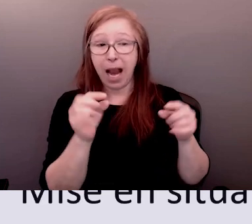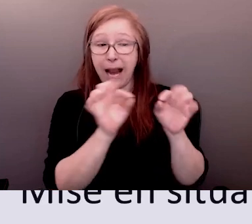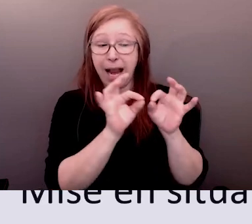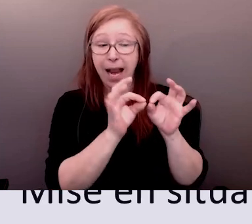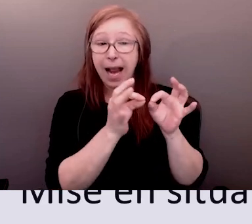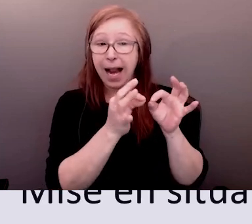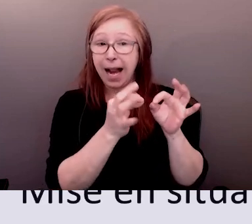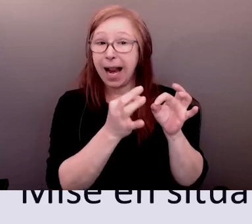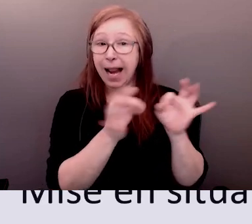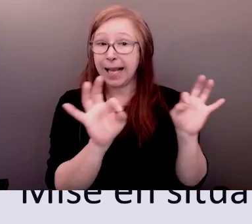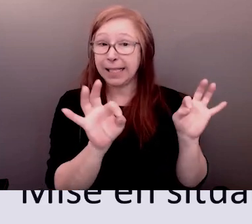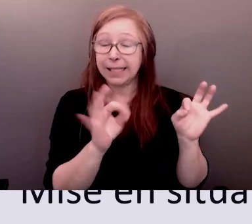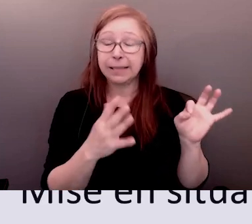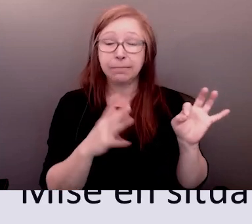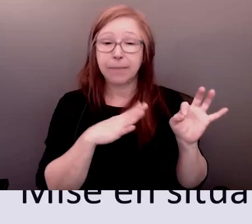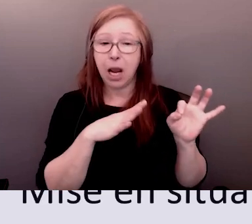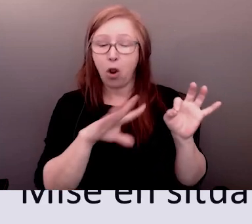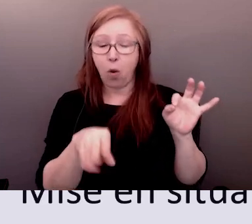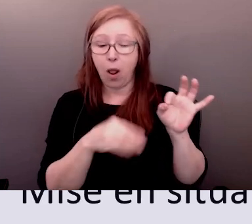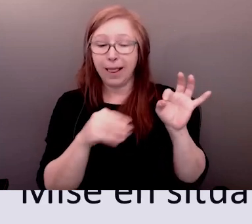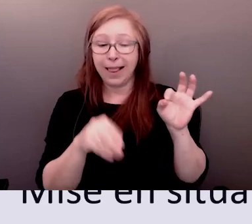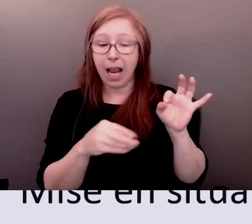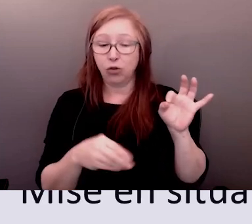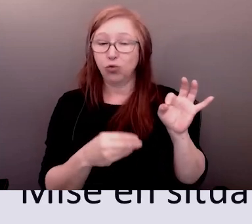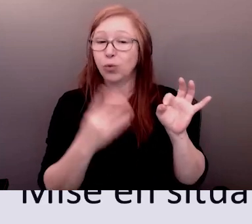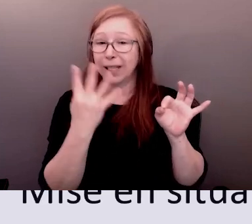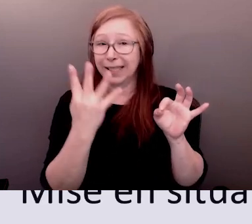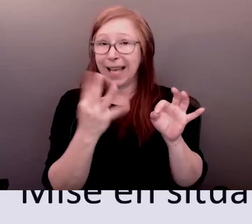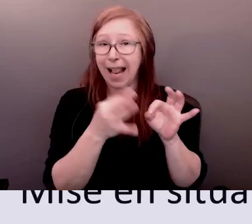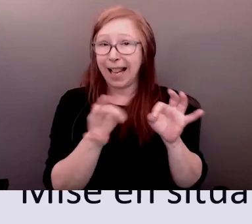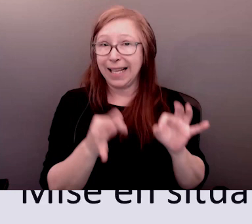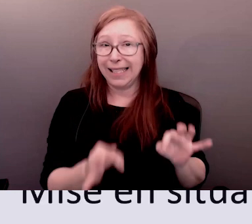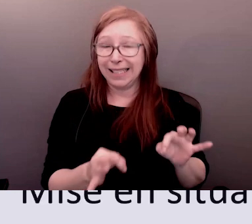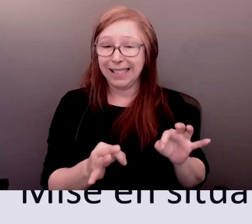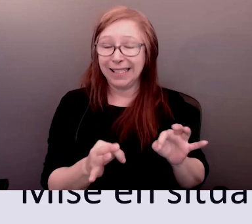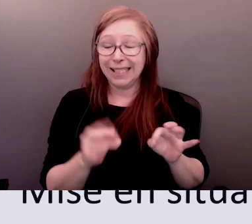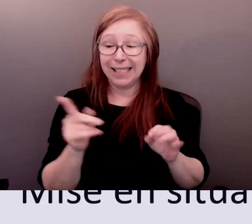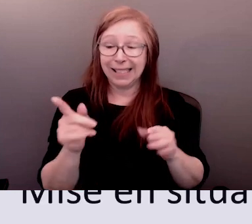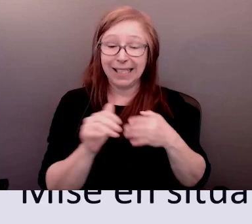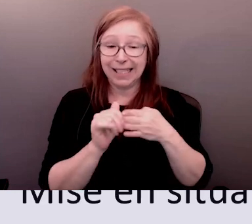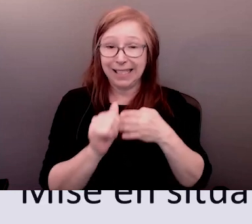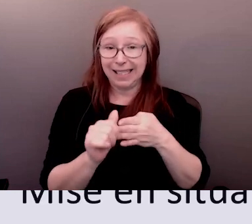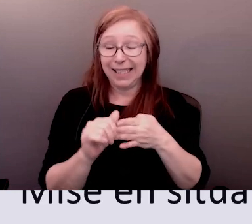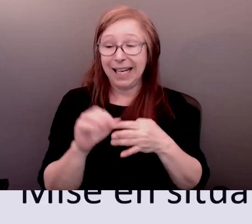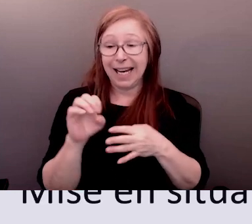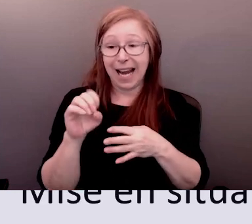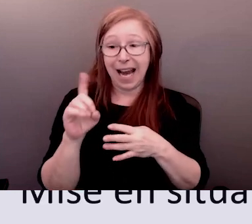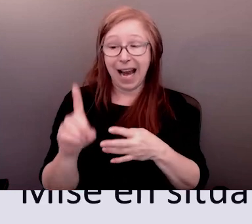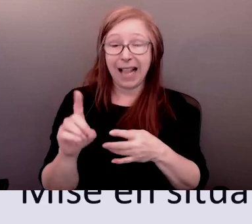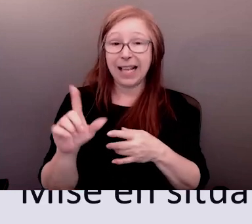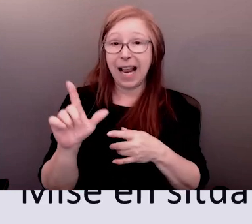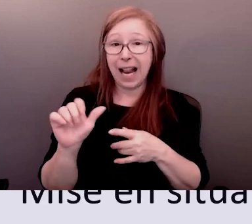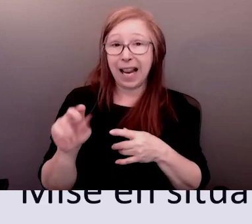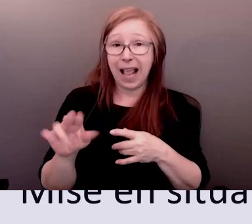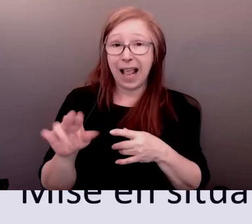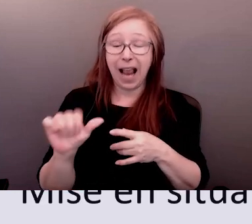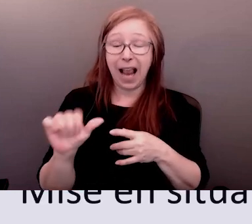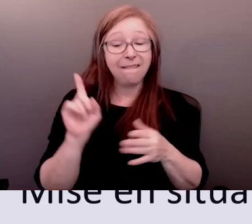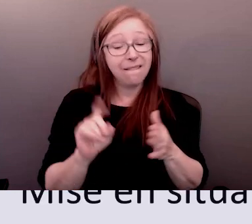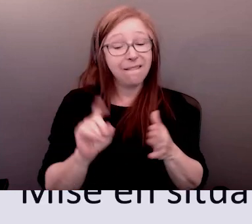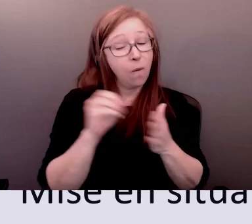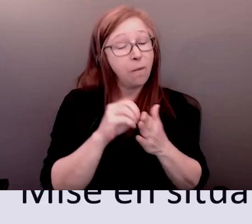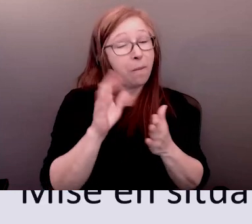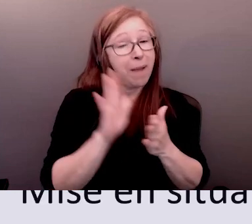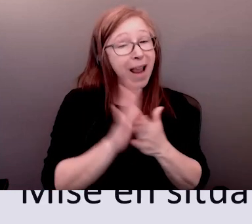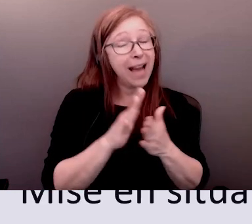comment est-ce que ce langage restructuré dans le contrat qui est aligné de manière explicite avec la